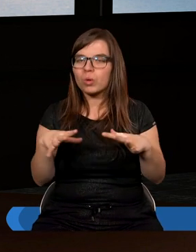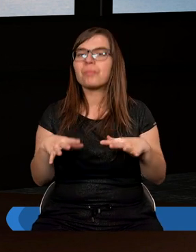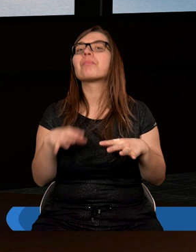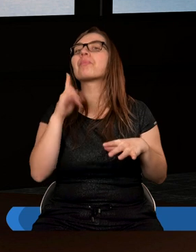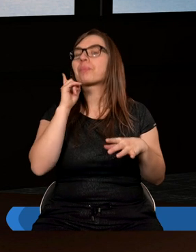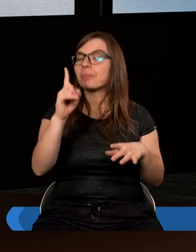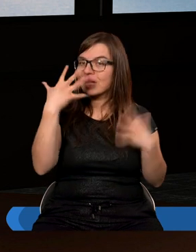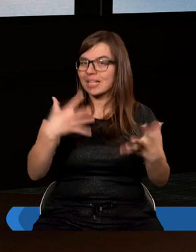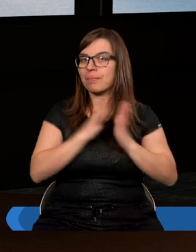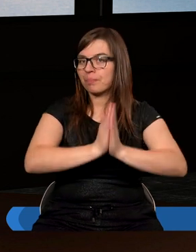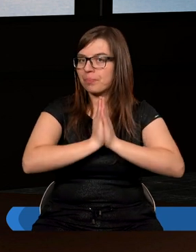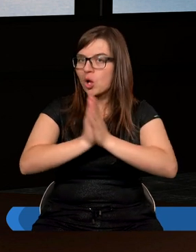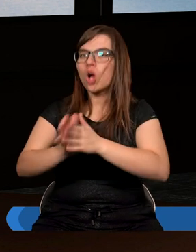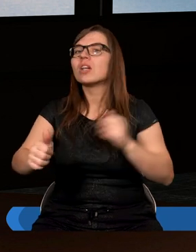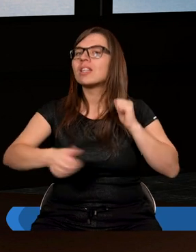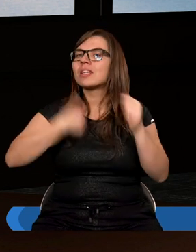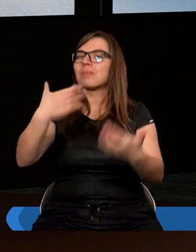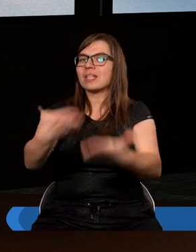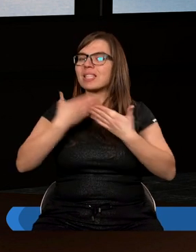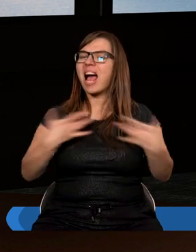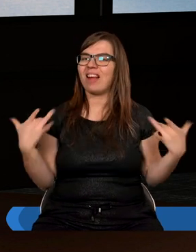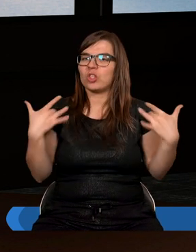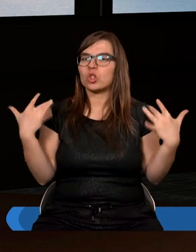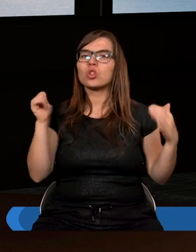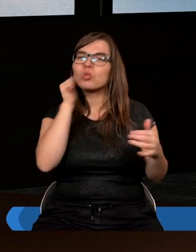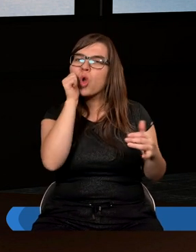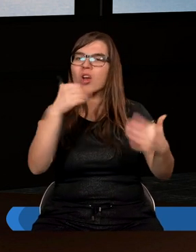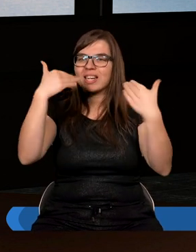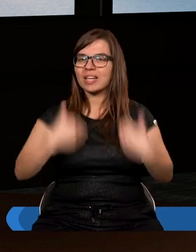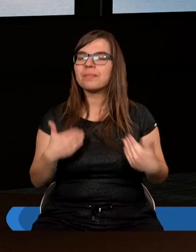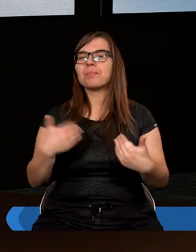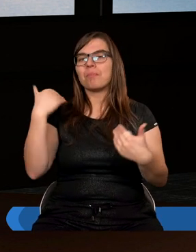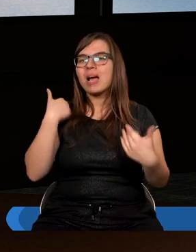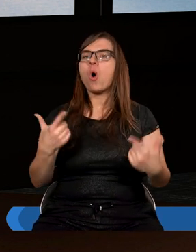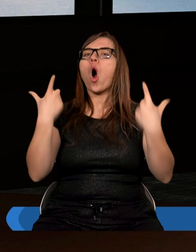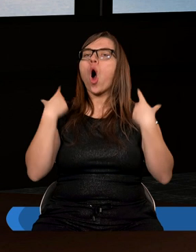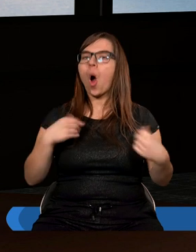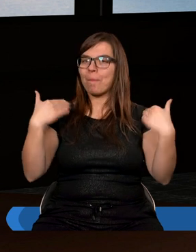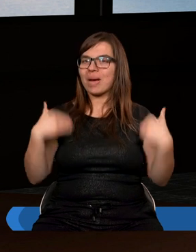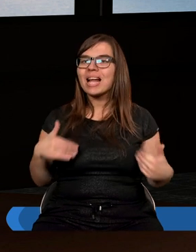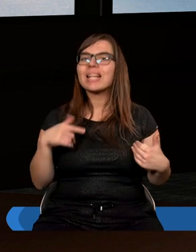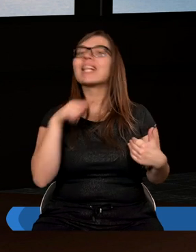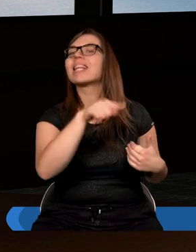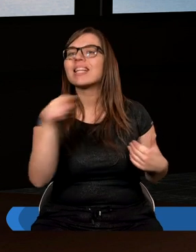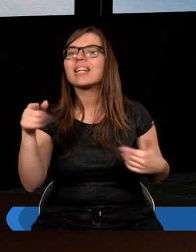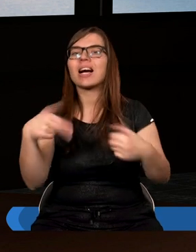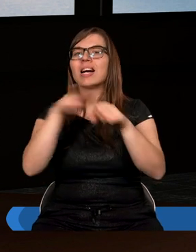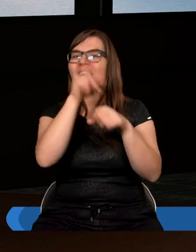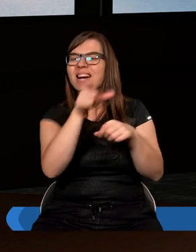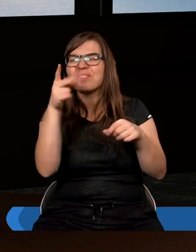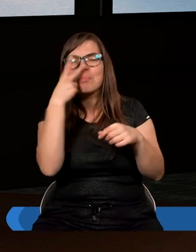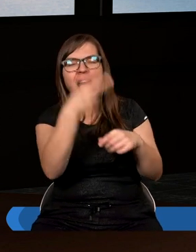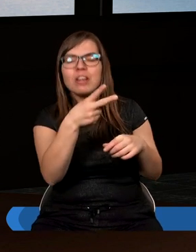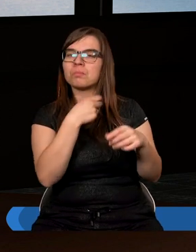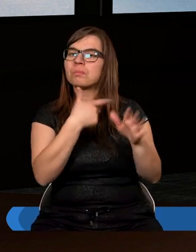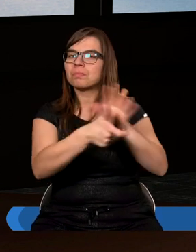Ciebie o to, abyś w takim życiu codziennym był tym, na którego każdego dnia patrzymy, aby